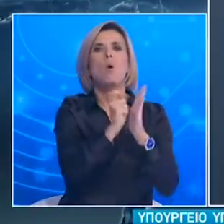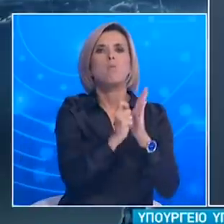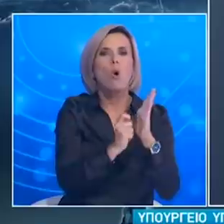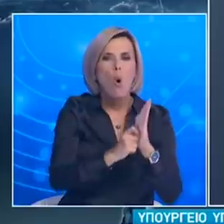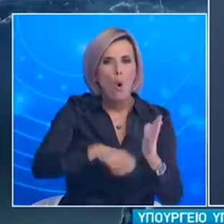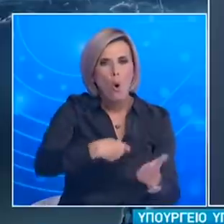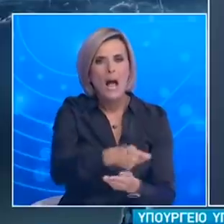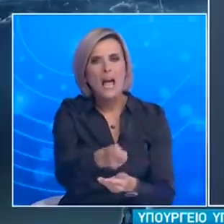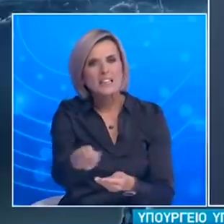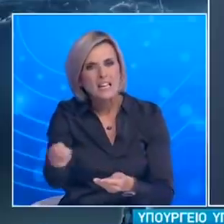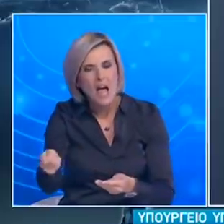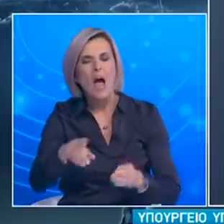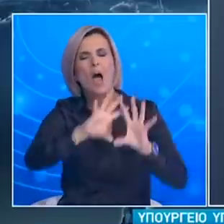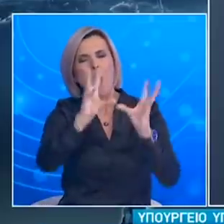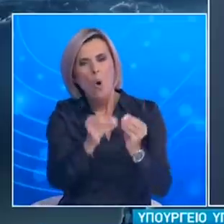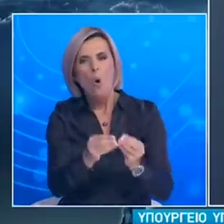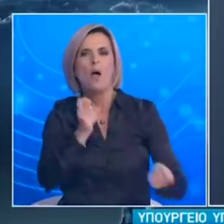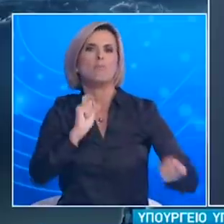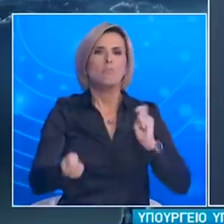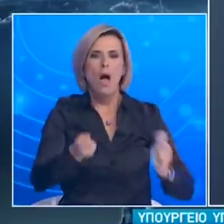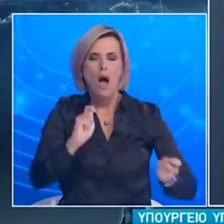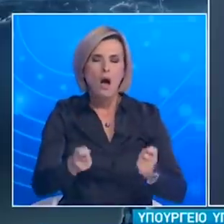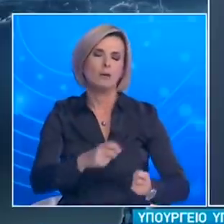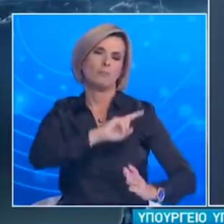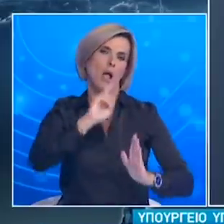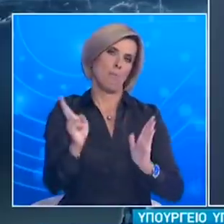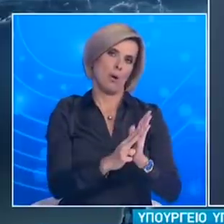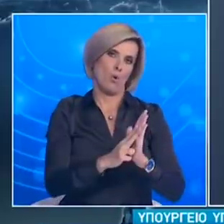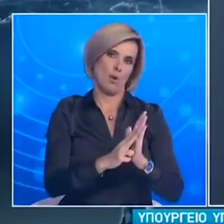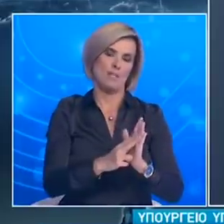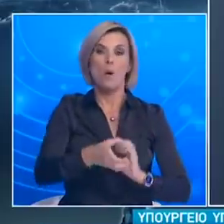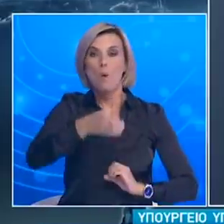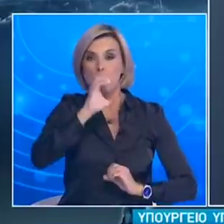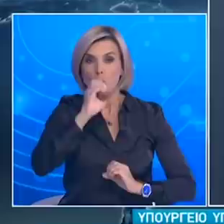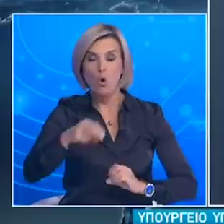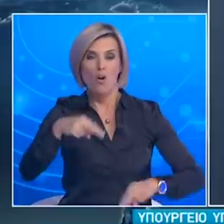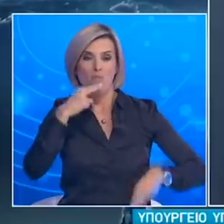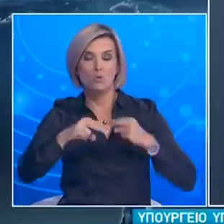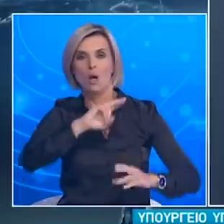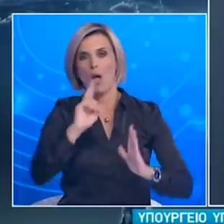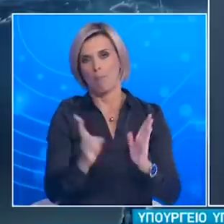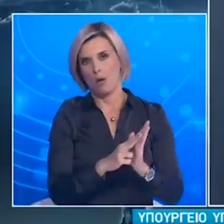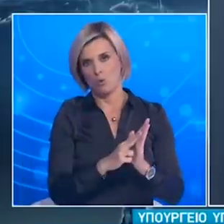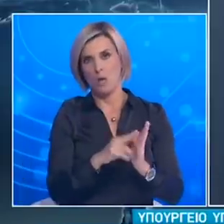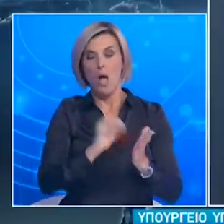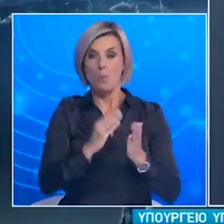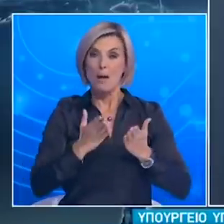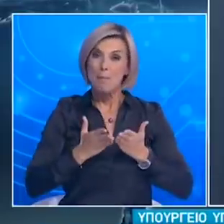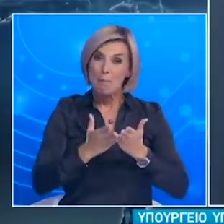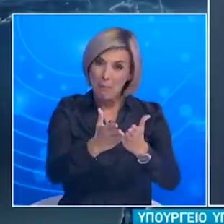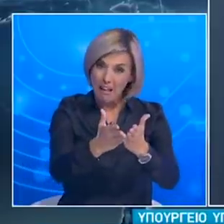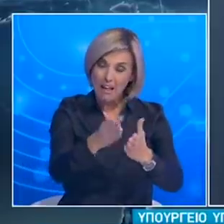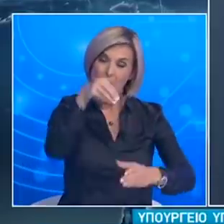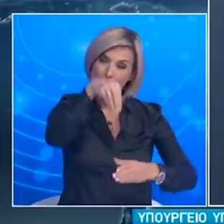υπηρεσίες χαρτοπαικτικής λέσχης και υπηρεσίες δισκοτέκ χωρίς προσφορά ποτού και φαγητού. Παρατείνεται η ισχύ των μέτρων προστασίας σε πλοία που